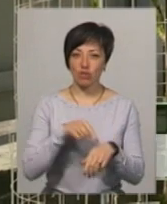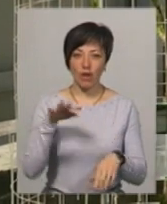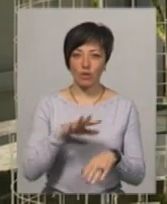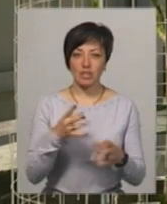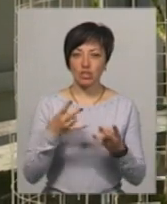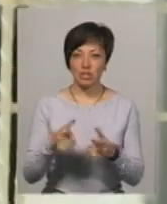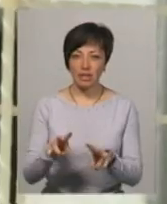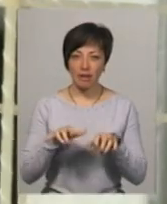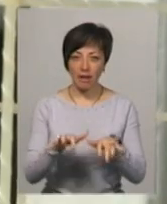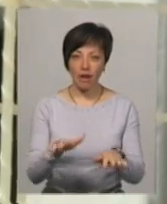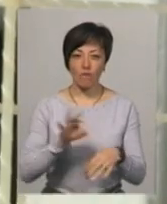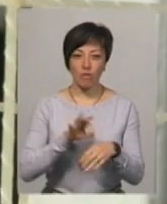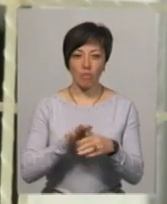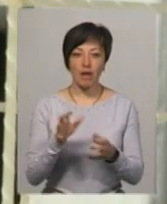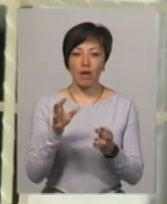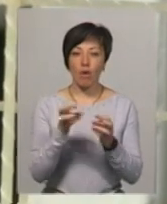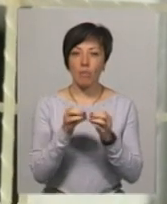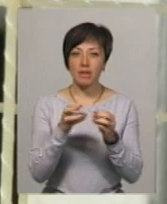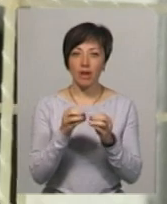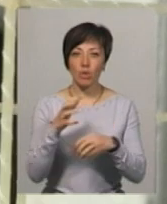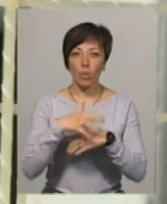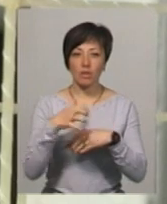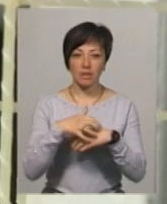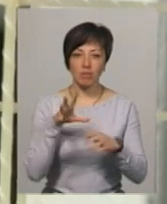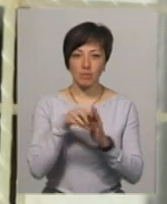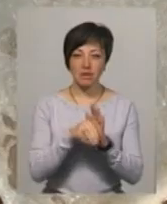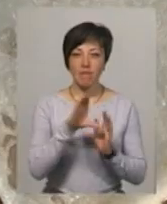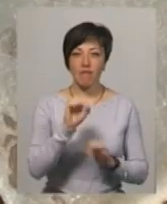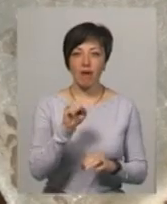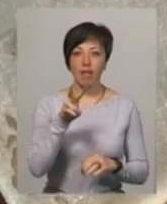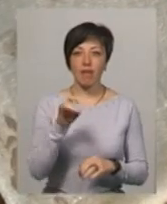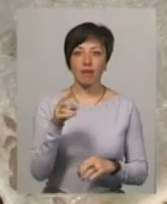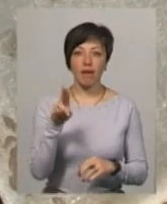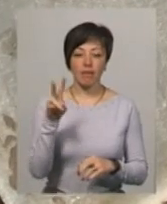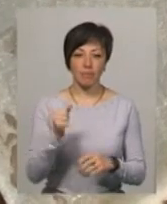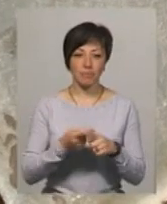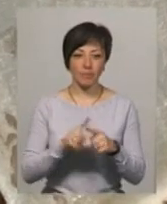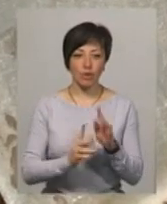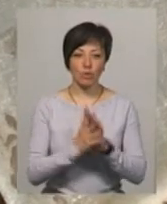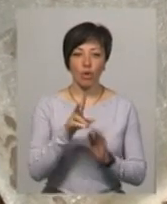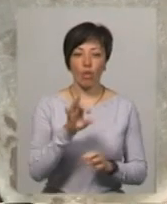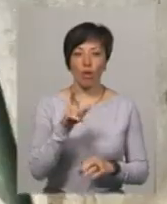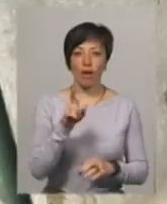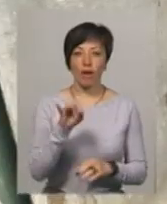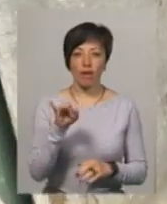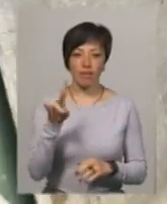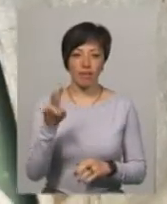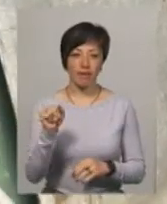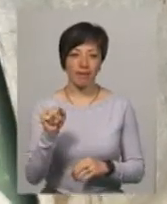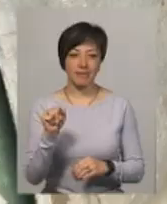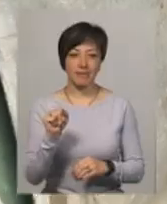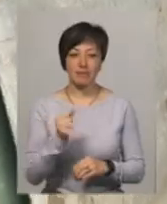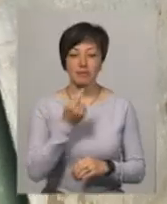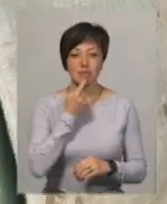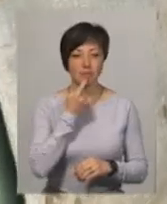її об'їдають коти через вмісту ній валеріанової кислоти. А так росте лохина або ж голубика. На смак дуже